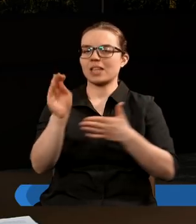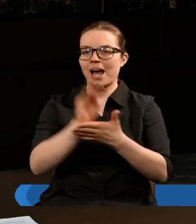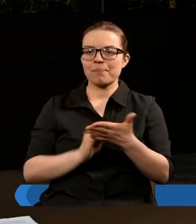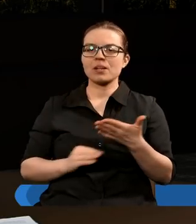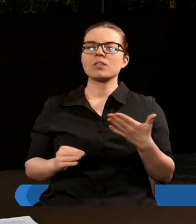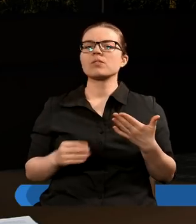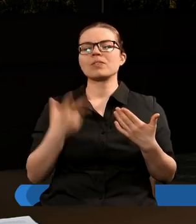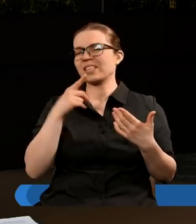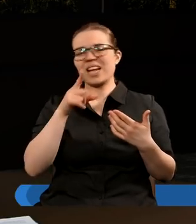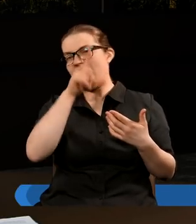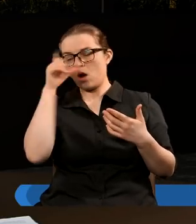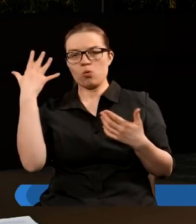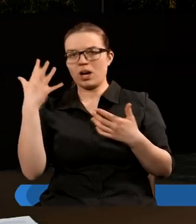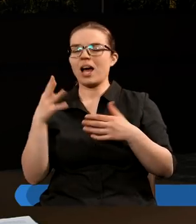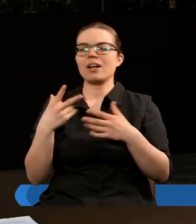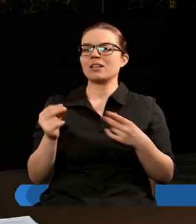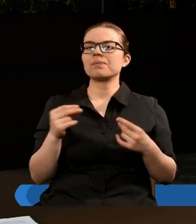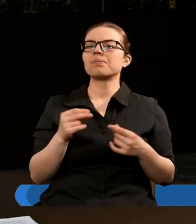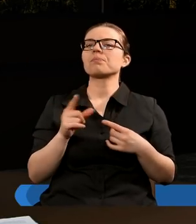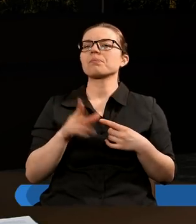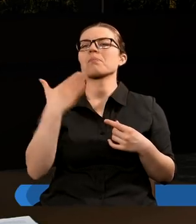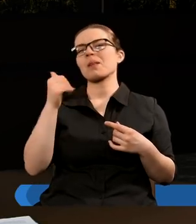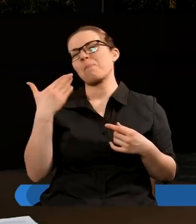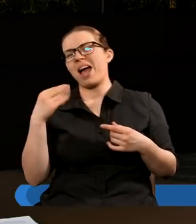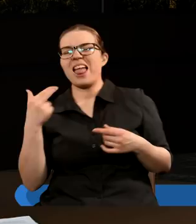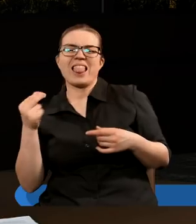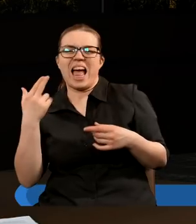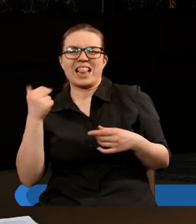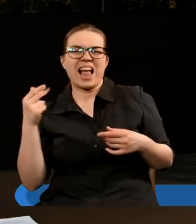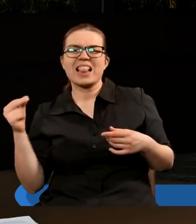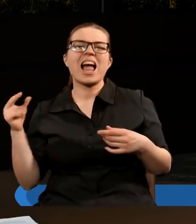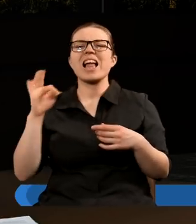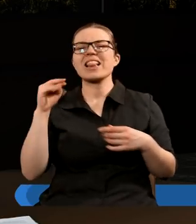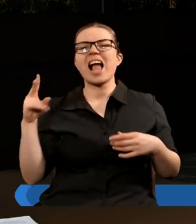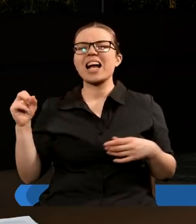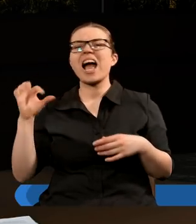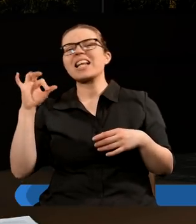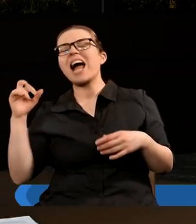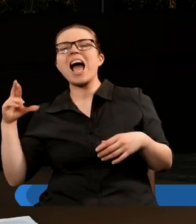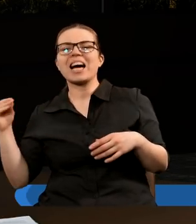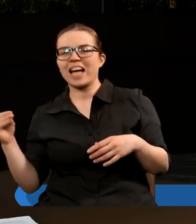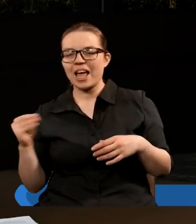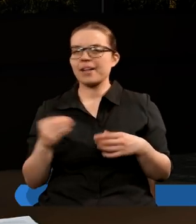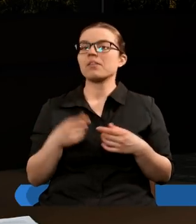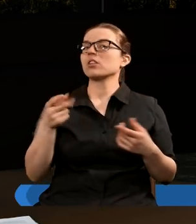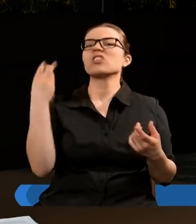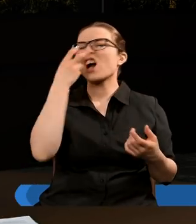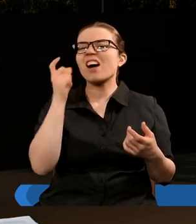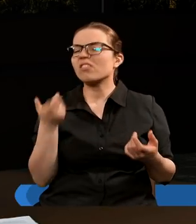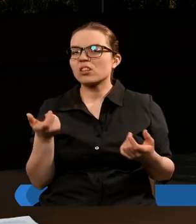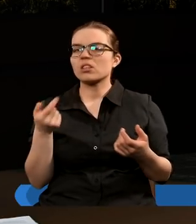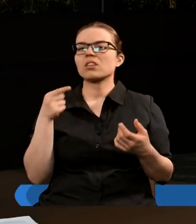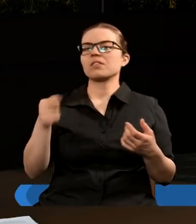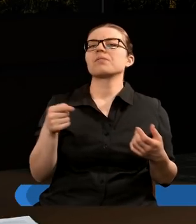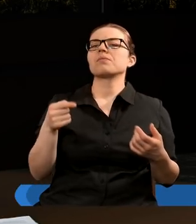nieludzką ręką napis Mene, Mene, Tekel, Pares. I co ciekawe, gdy się tak